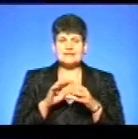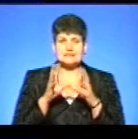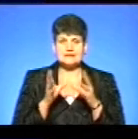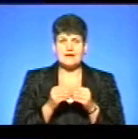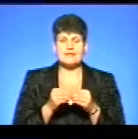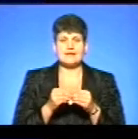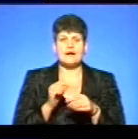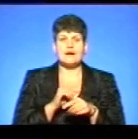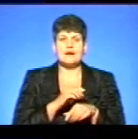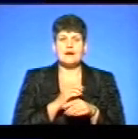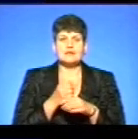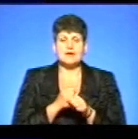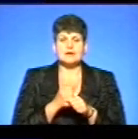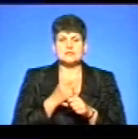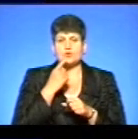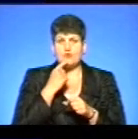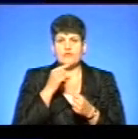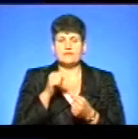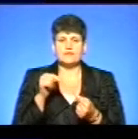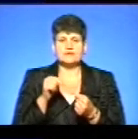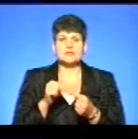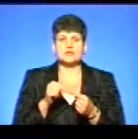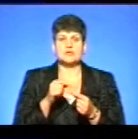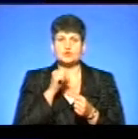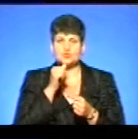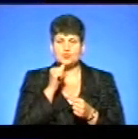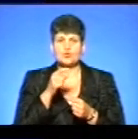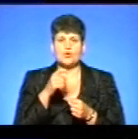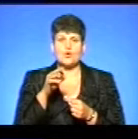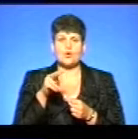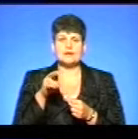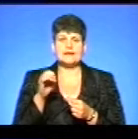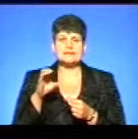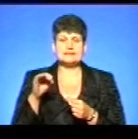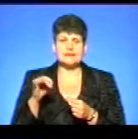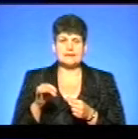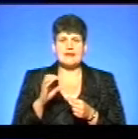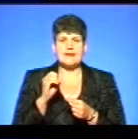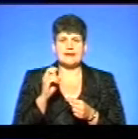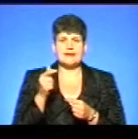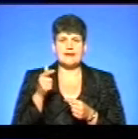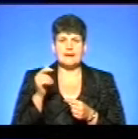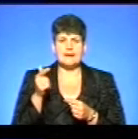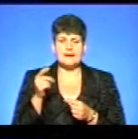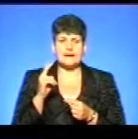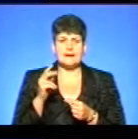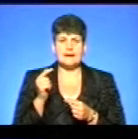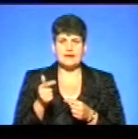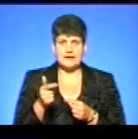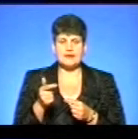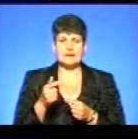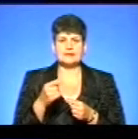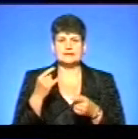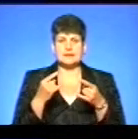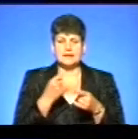аналіз крові, це визначення цукру крові, це визначення холестеріну, це ЕКГ-апарат, сьогодні йде питання телемедицини,